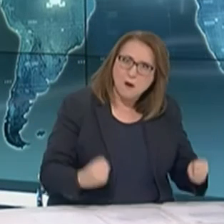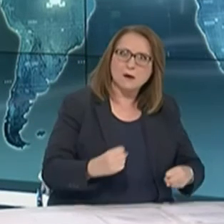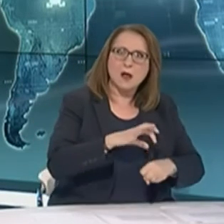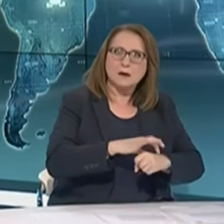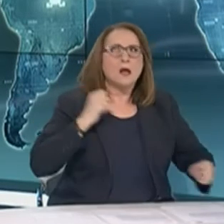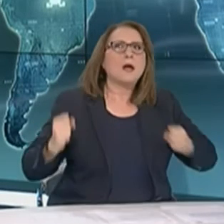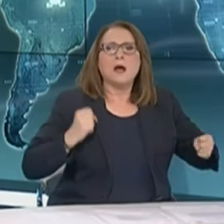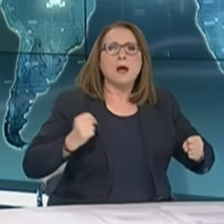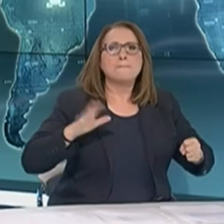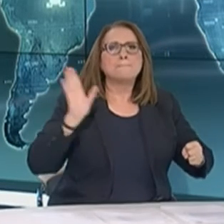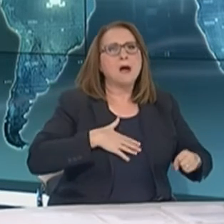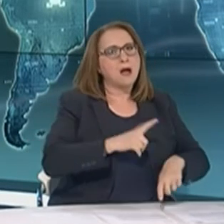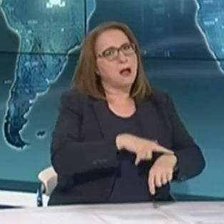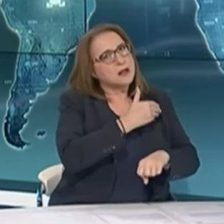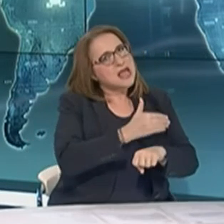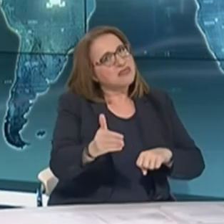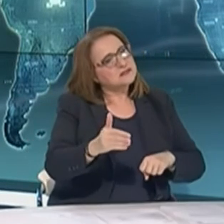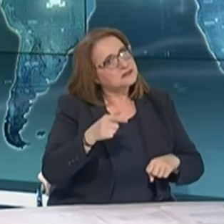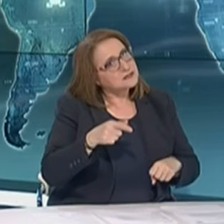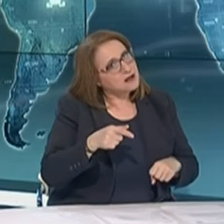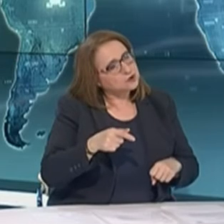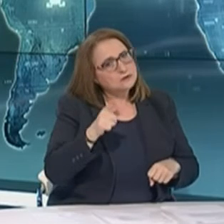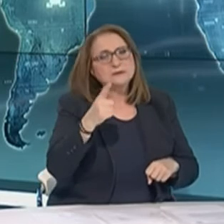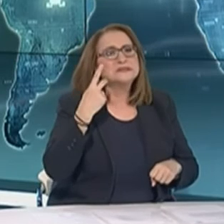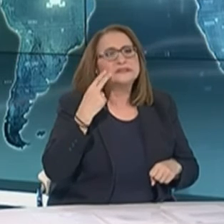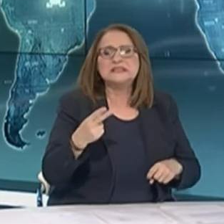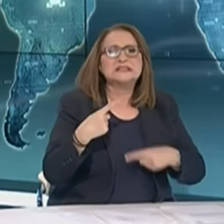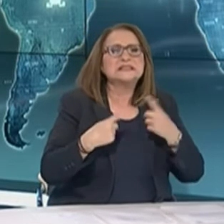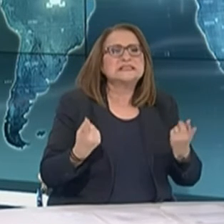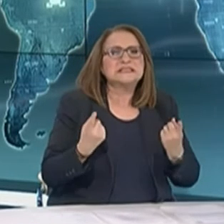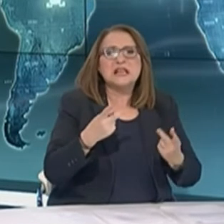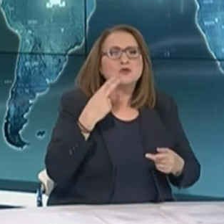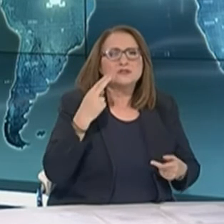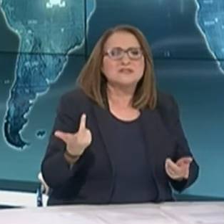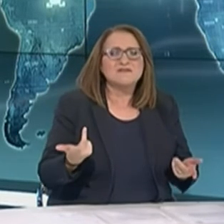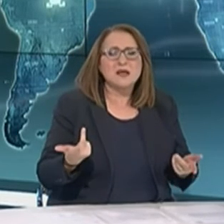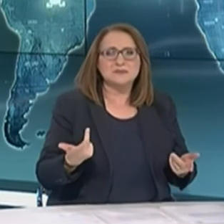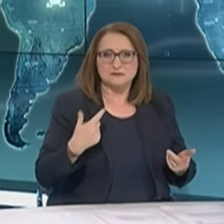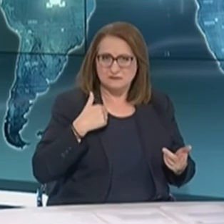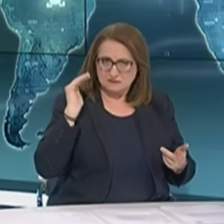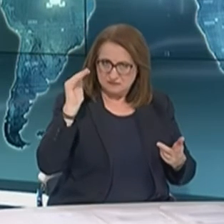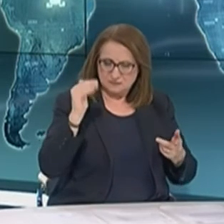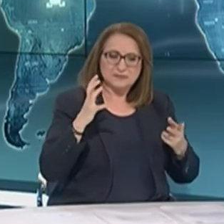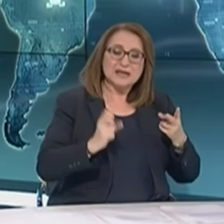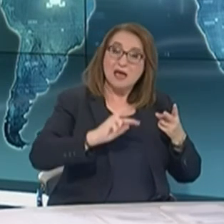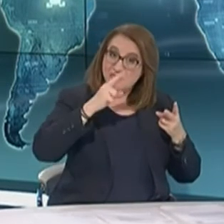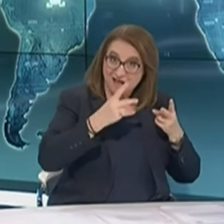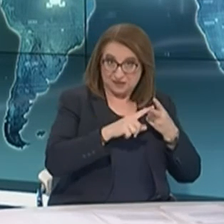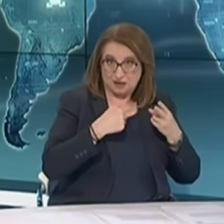καθυστερημένοι οι ευλογίες στα νοσοκομεία. Ποια είναι η εμπειρία μας η μέση της στιγμής και ένα υποερώτημα στο ίδιο ερώτημα.